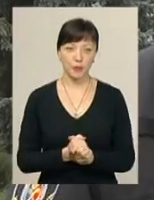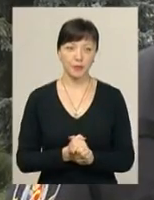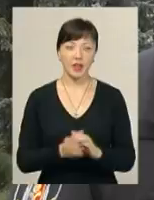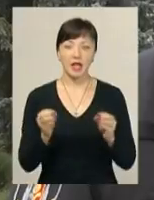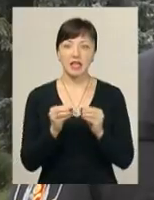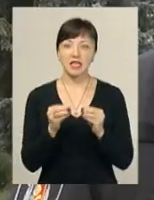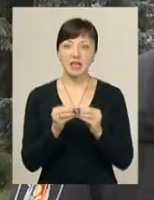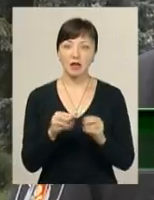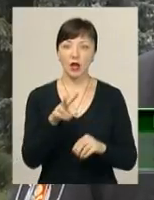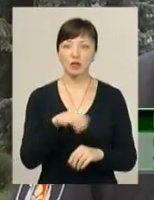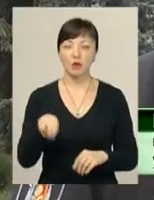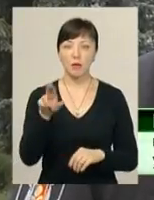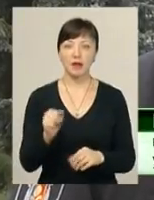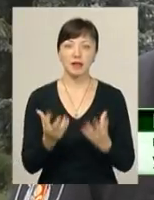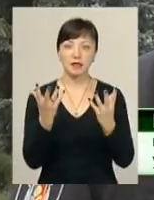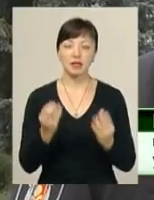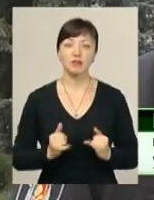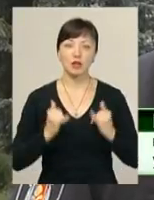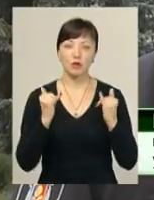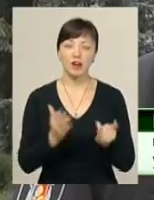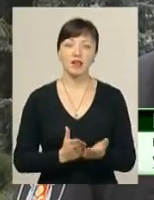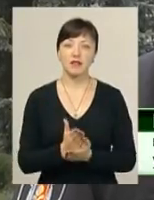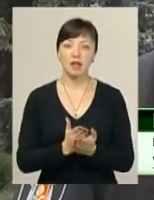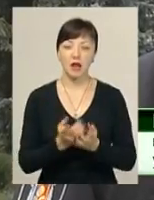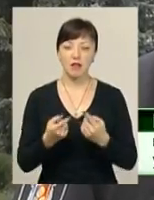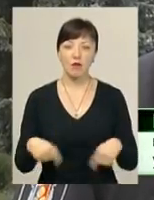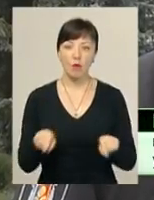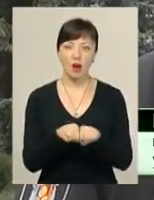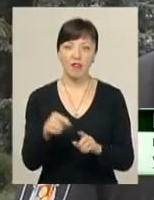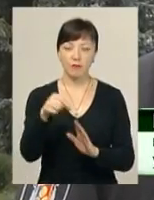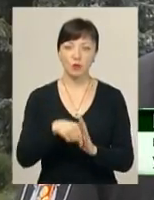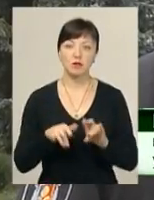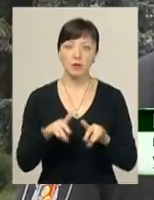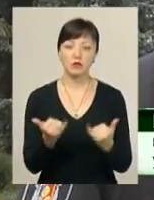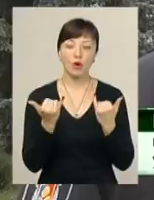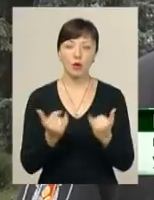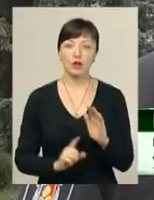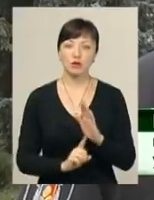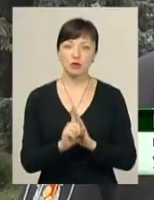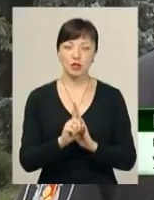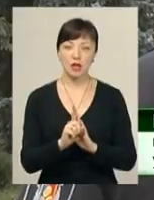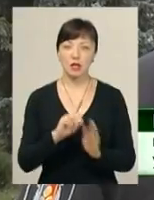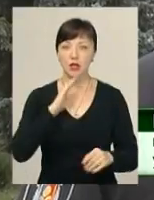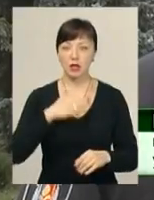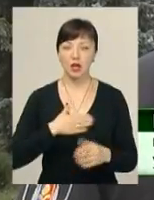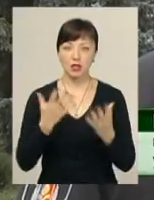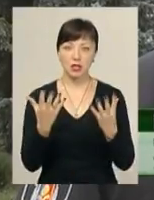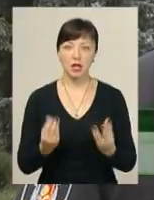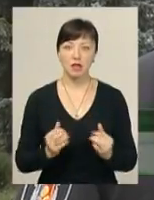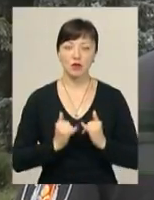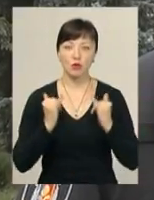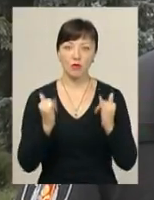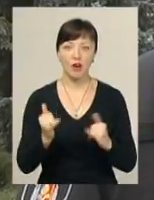листопада – день вшанування ветеранів органів внутрішніх справ. Сьогодні ми розпочали наш день з